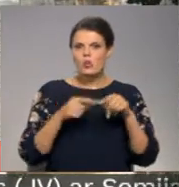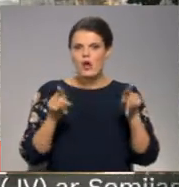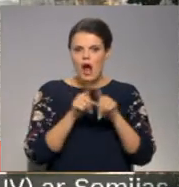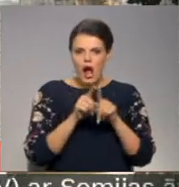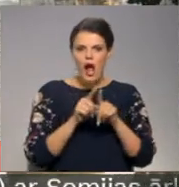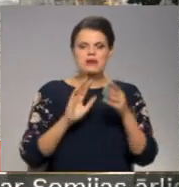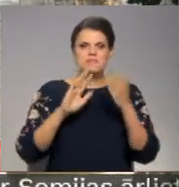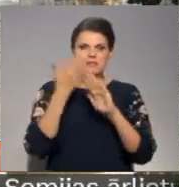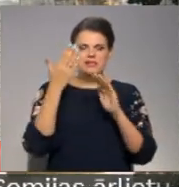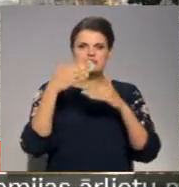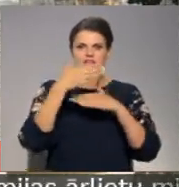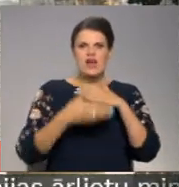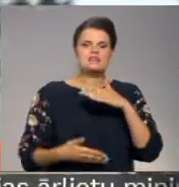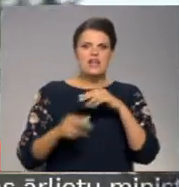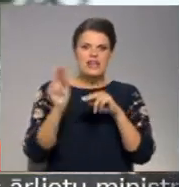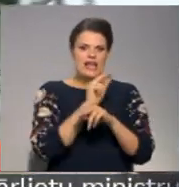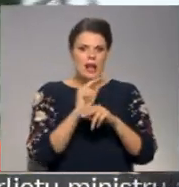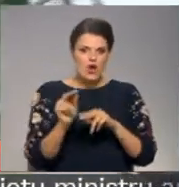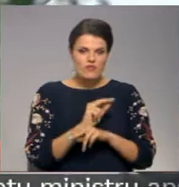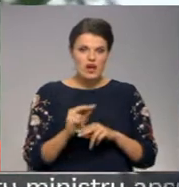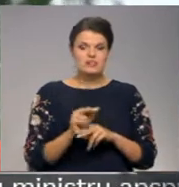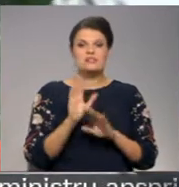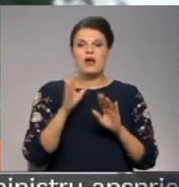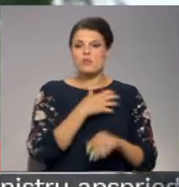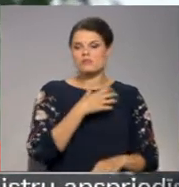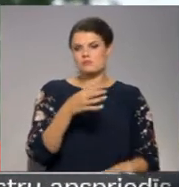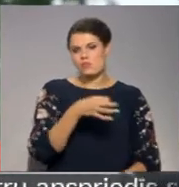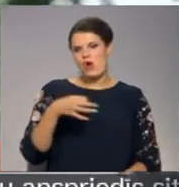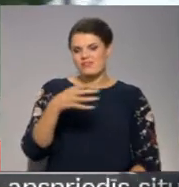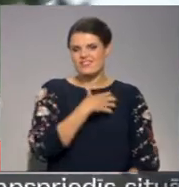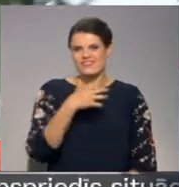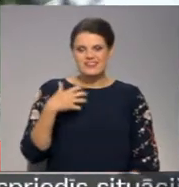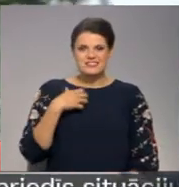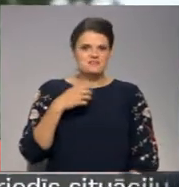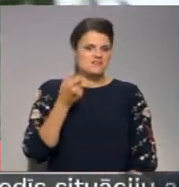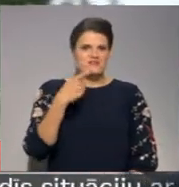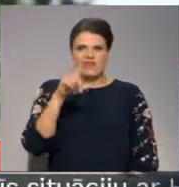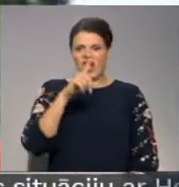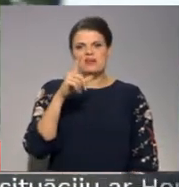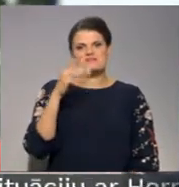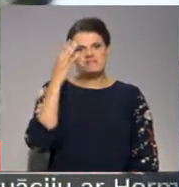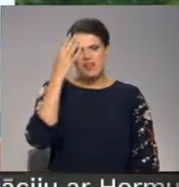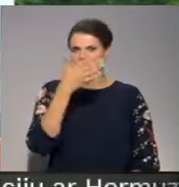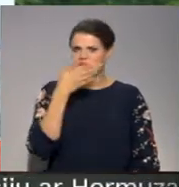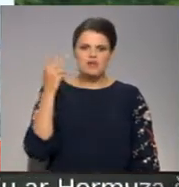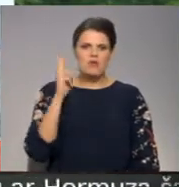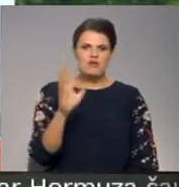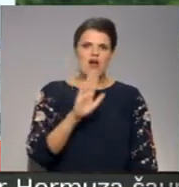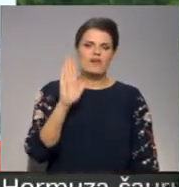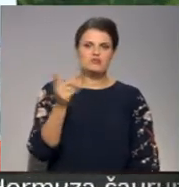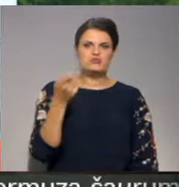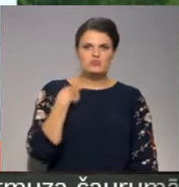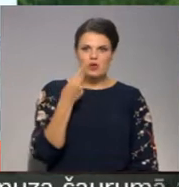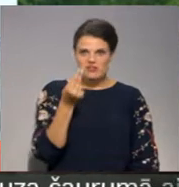stāmerienas pils fasāns renovācijai. Lai arī novada vadība vairs necer, ka valsts nepieciešamo aizdevumu piešķirs, no savām